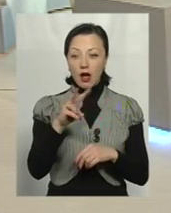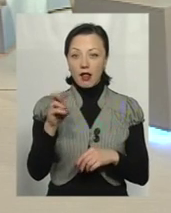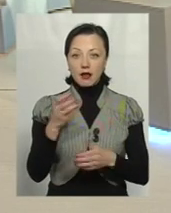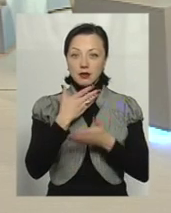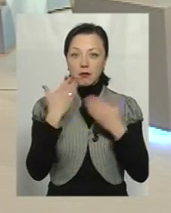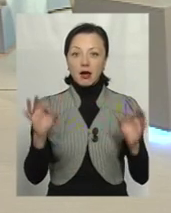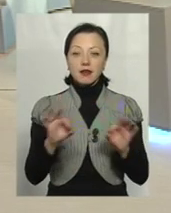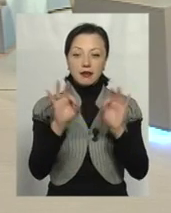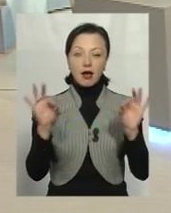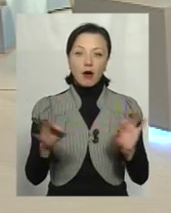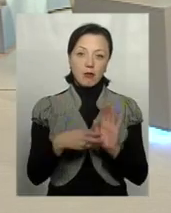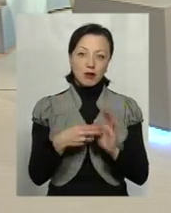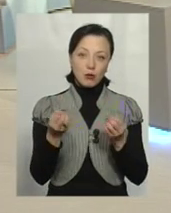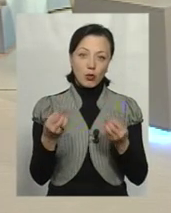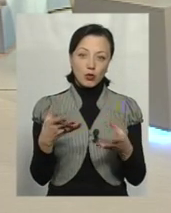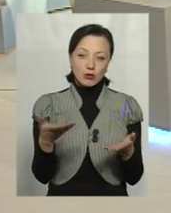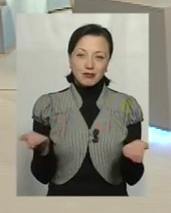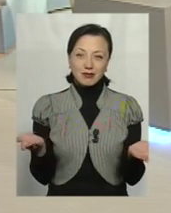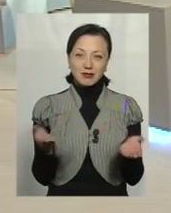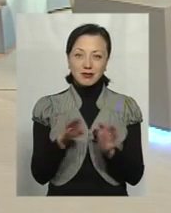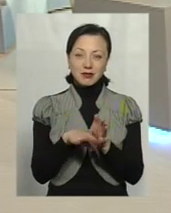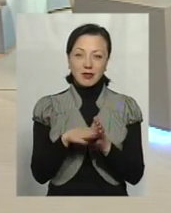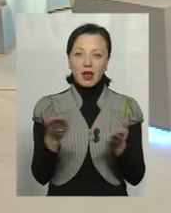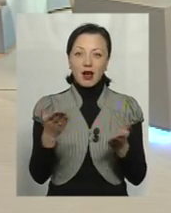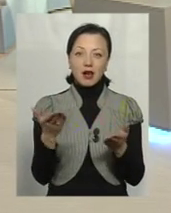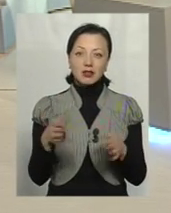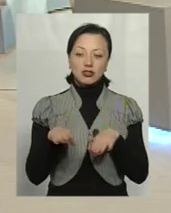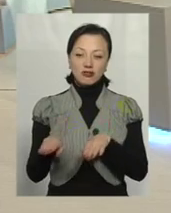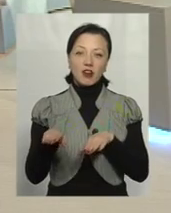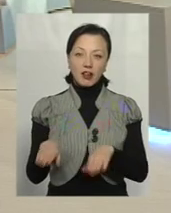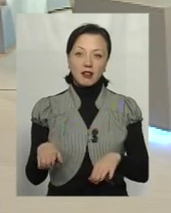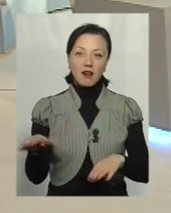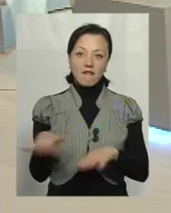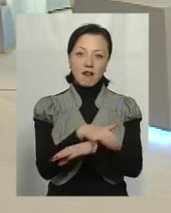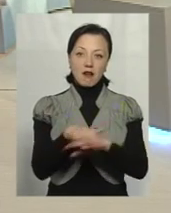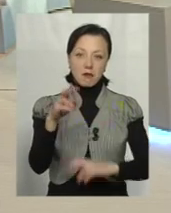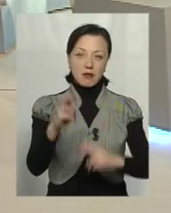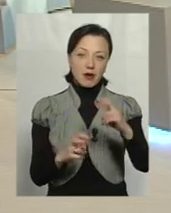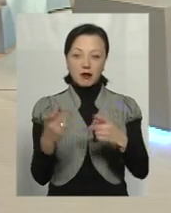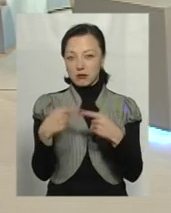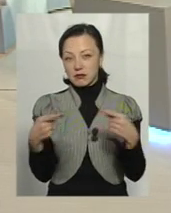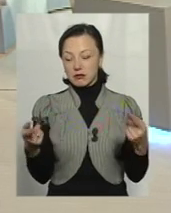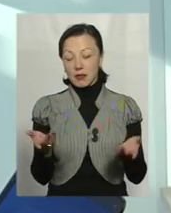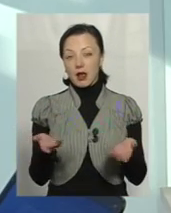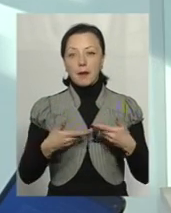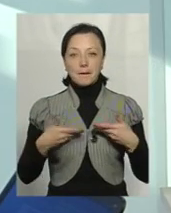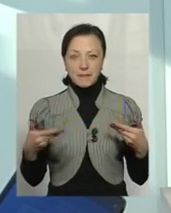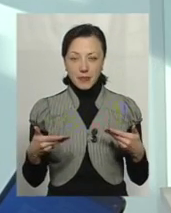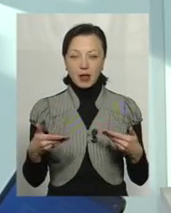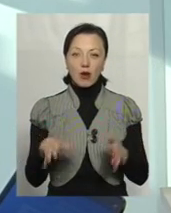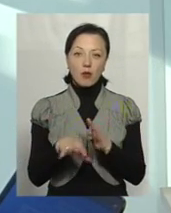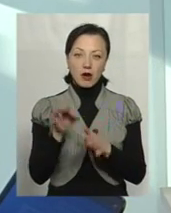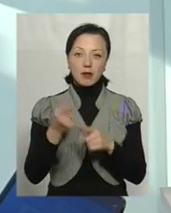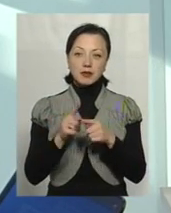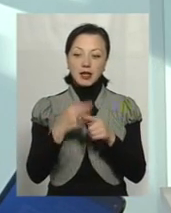немає ніякого бренду, просто торгова марка, якась там швейна фабрика, чи якась там ще щось. Ми оберемо